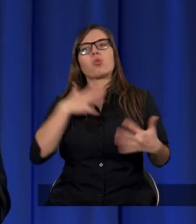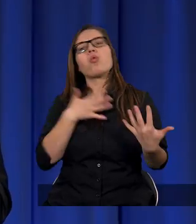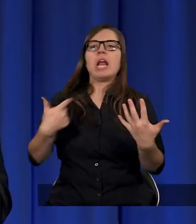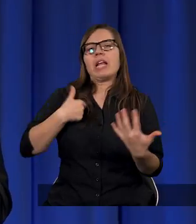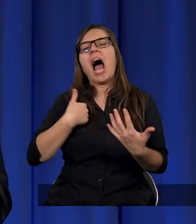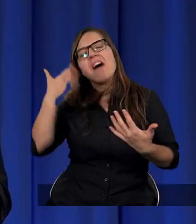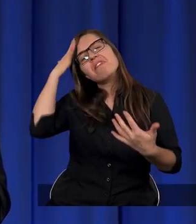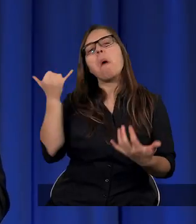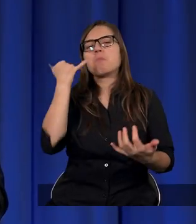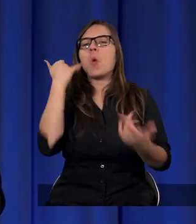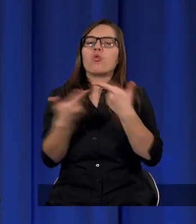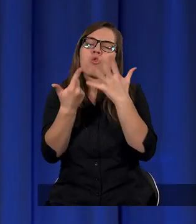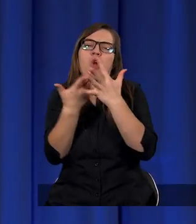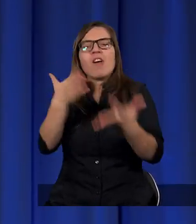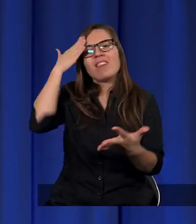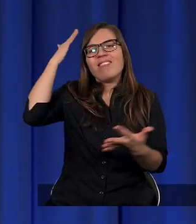wie,